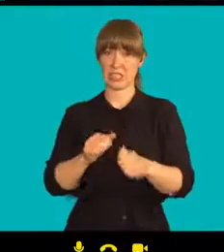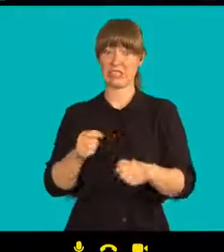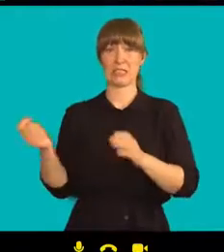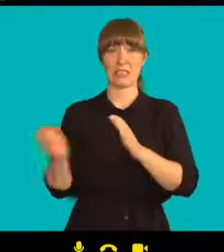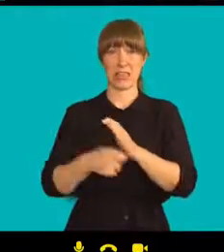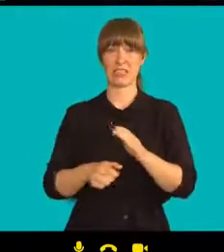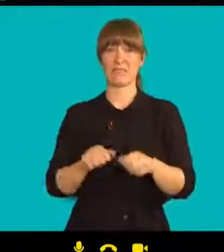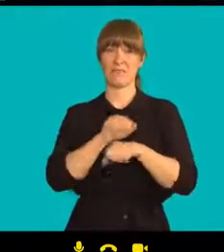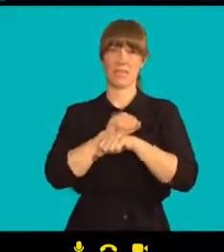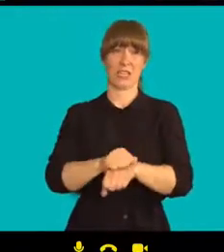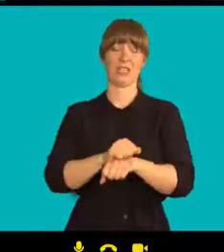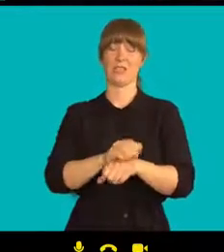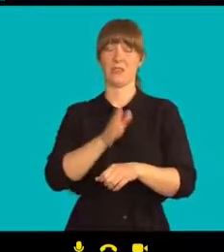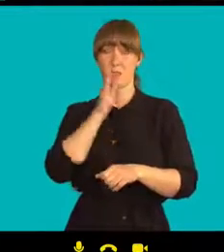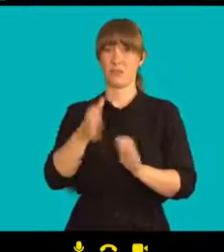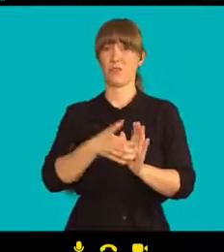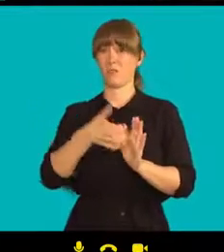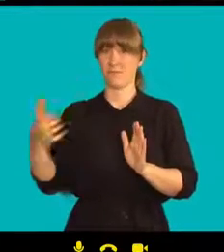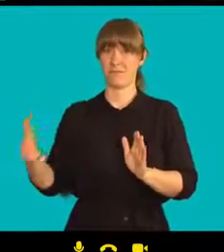Obecně se dá říct,